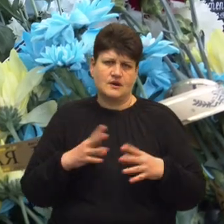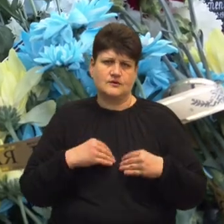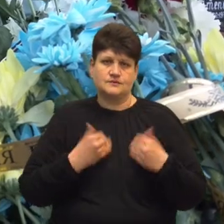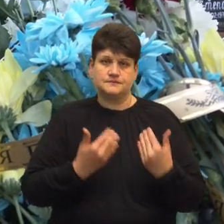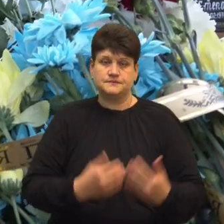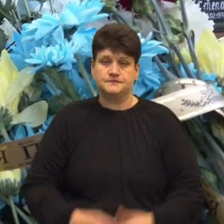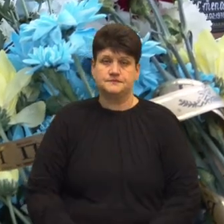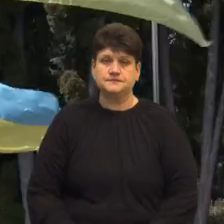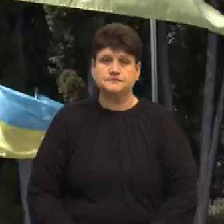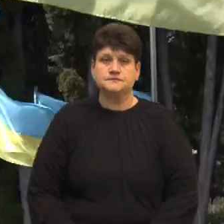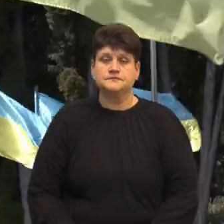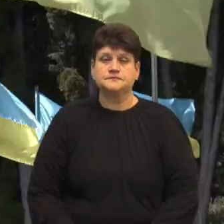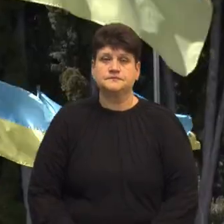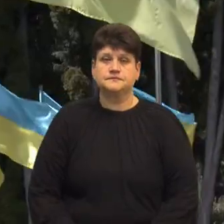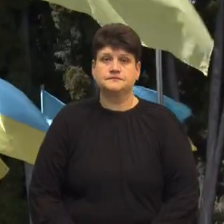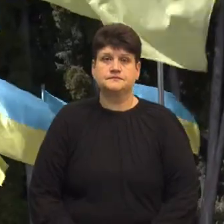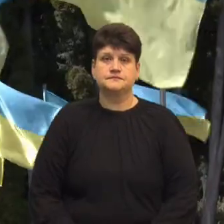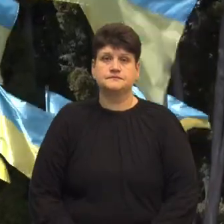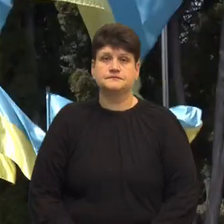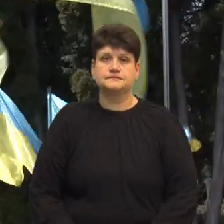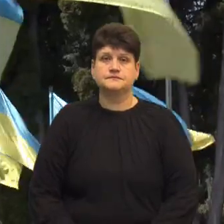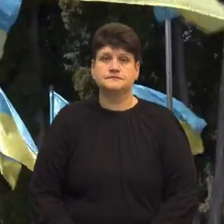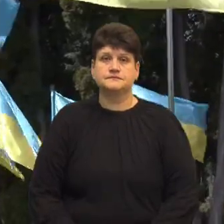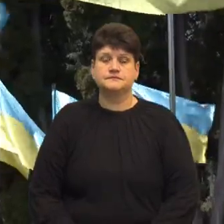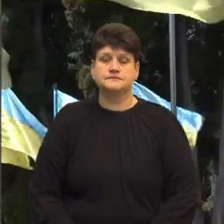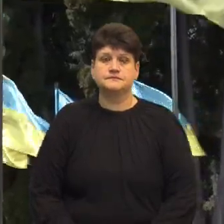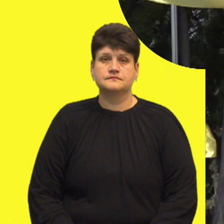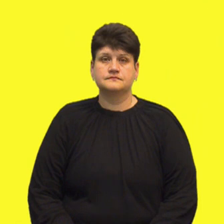Савицька, Оксана Галіяш, Суспільні новини, Тернопіль.